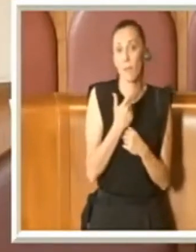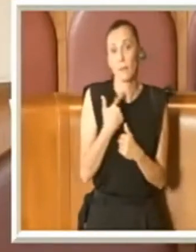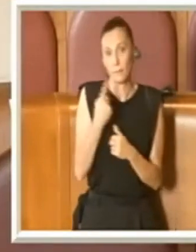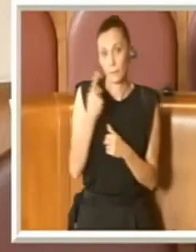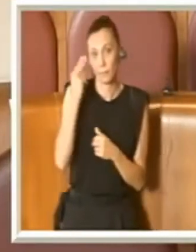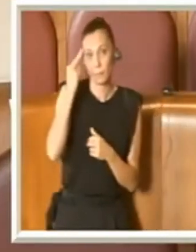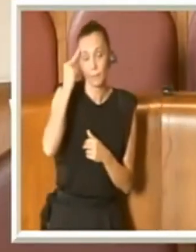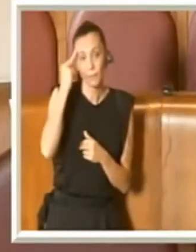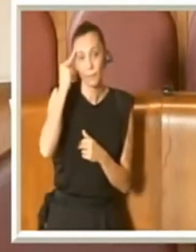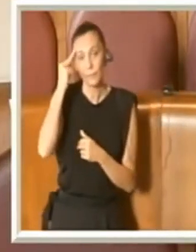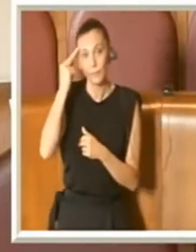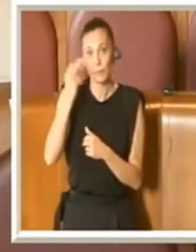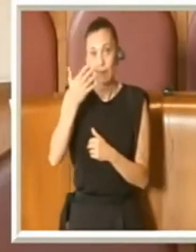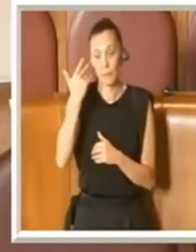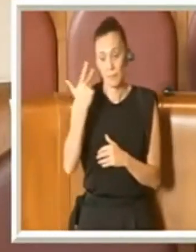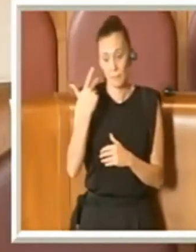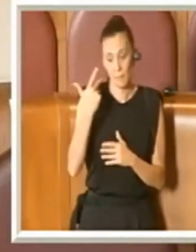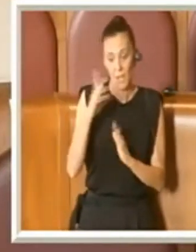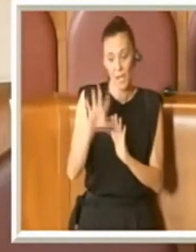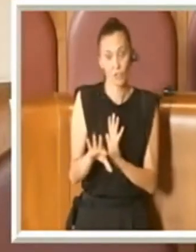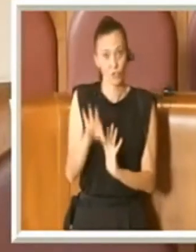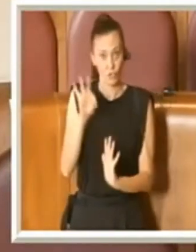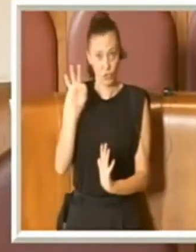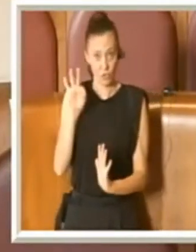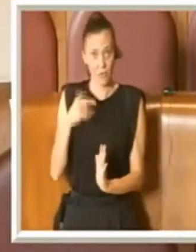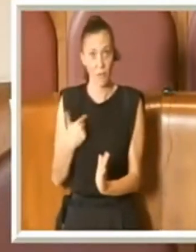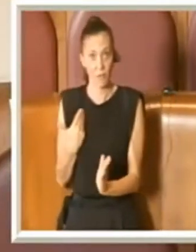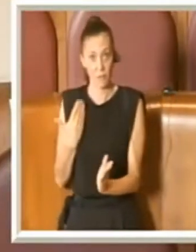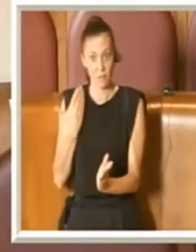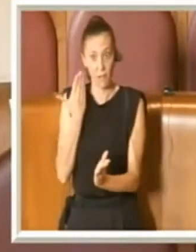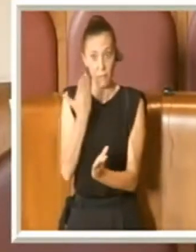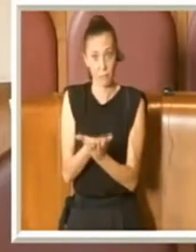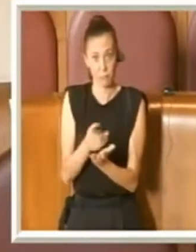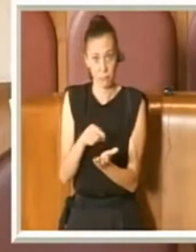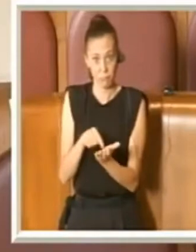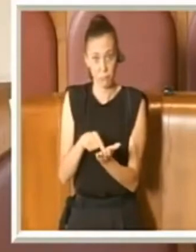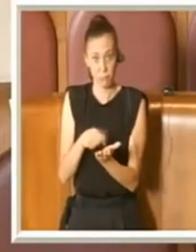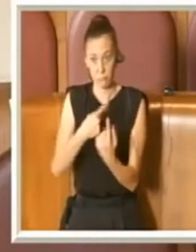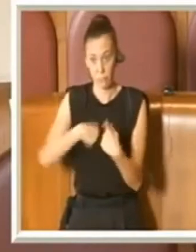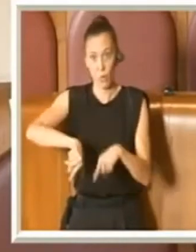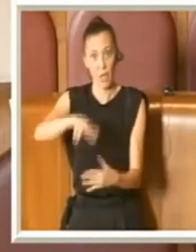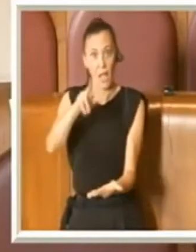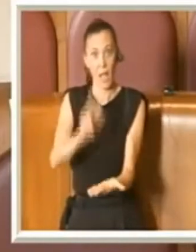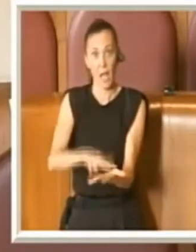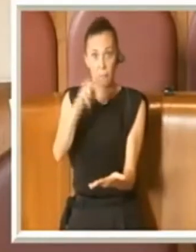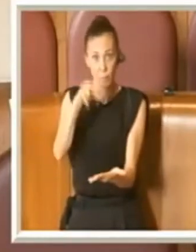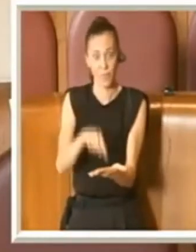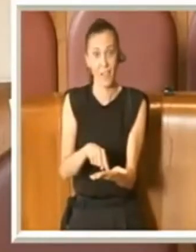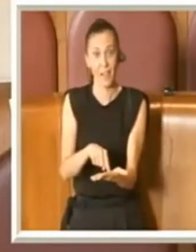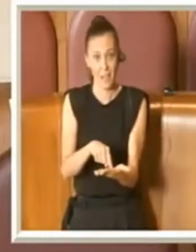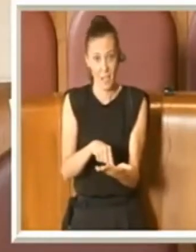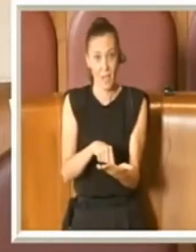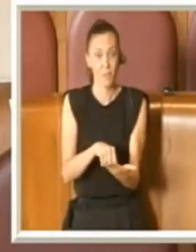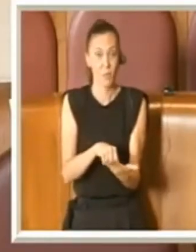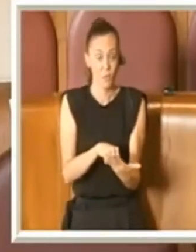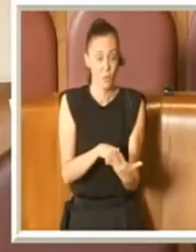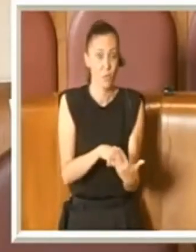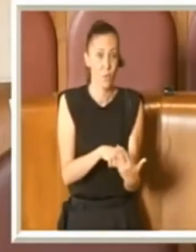che nell'atto che noi andiamo ad approvare c'è anche questa